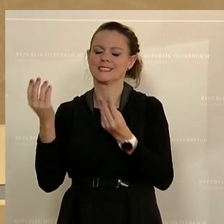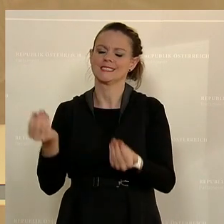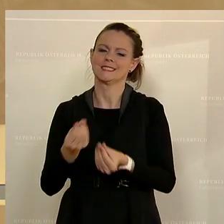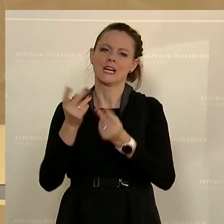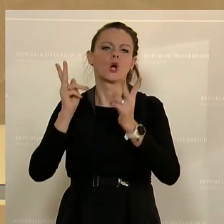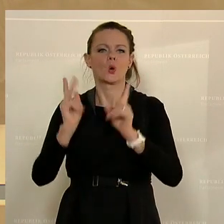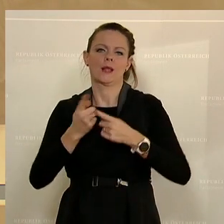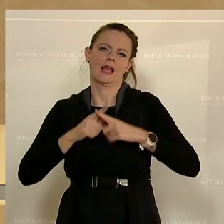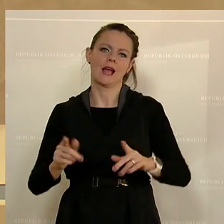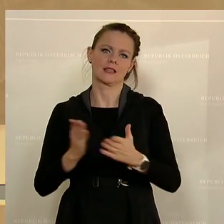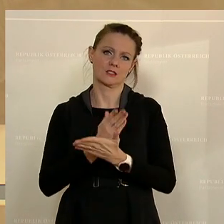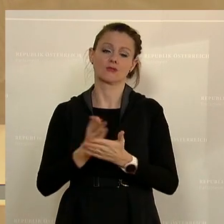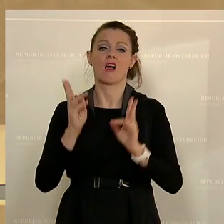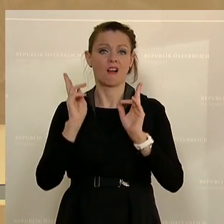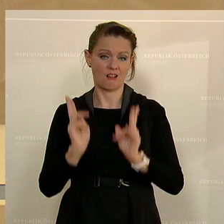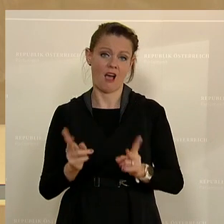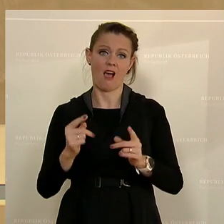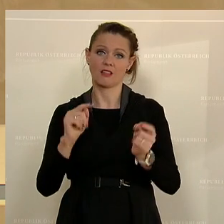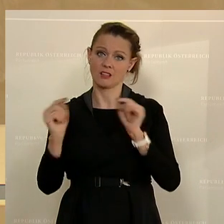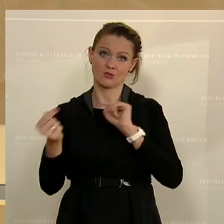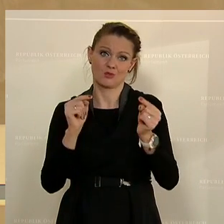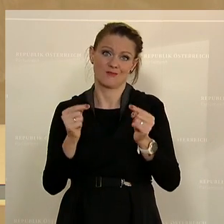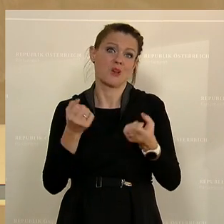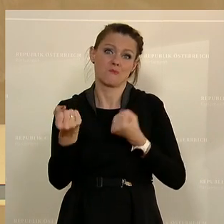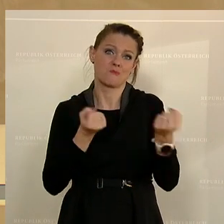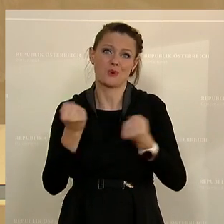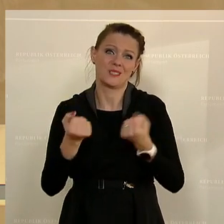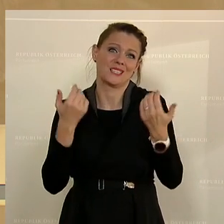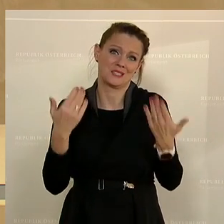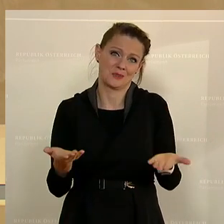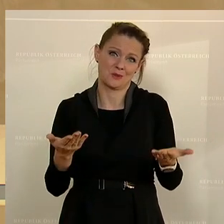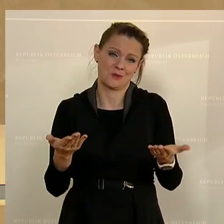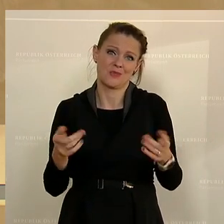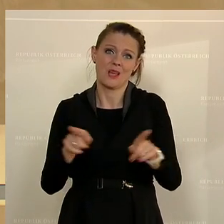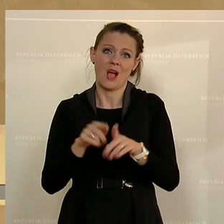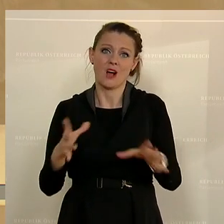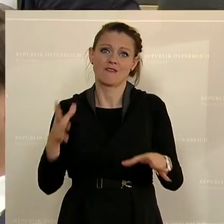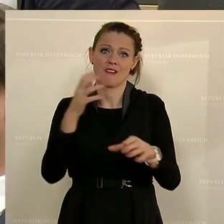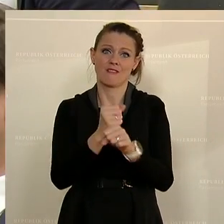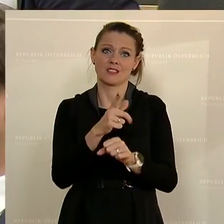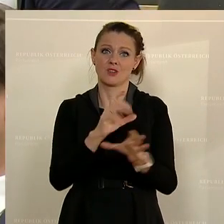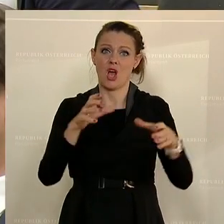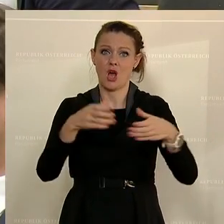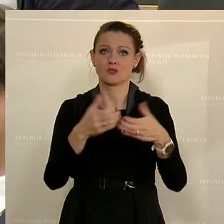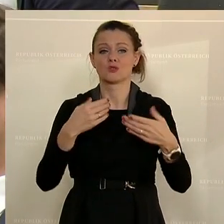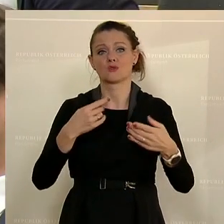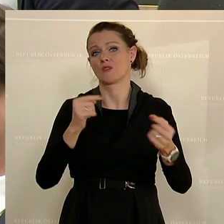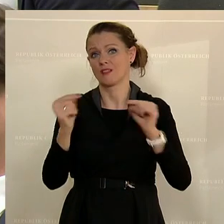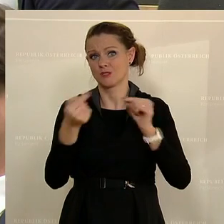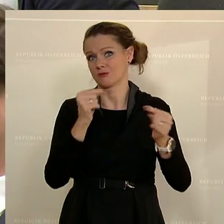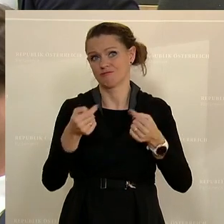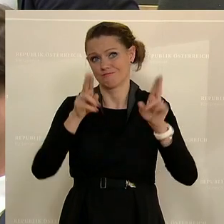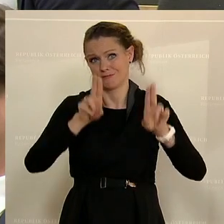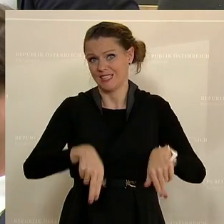treffen hätte können. Das, wie gesagt, ist politischer Diskurs, ist politische Debatte. Die werden wir auch im Verfassungsausschuss führen und das finde ich sehr richtig.